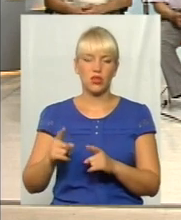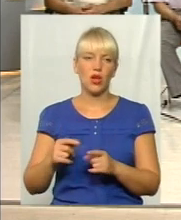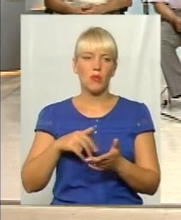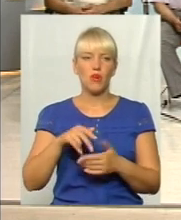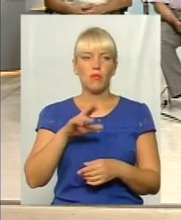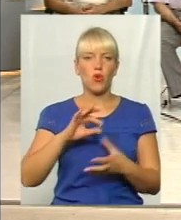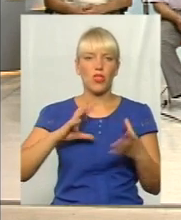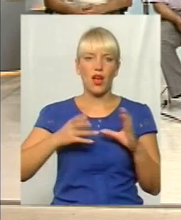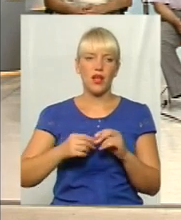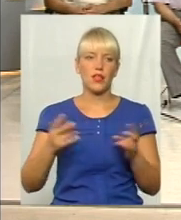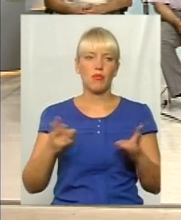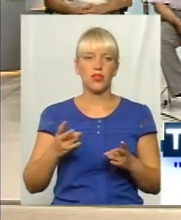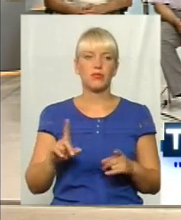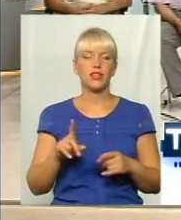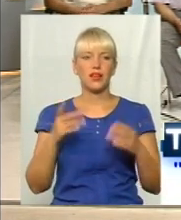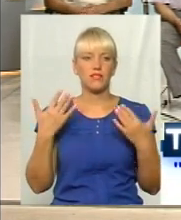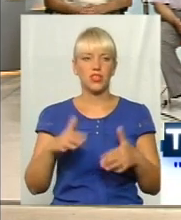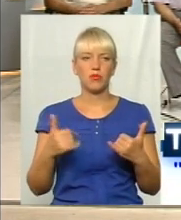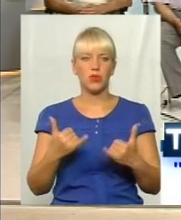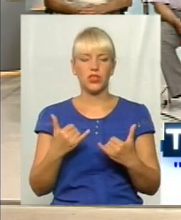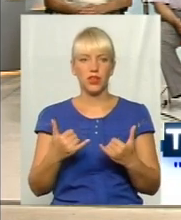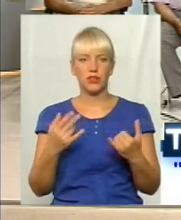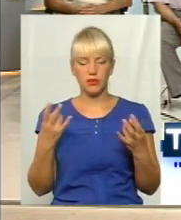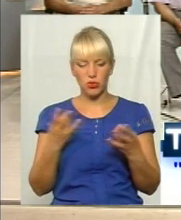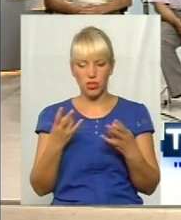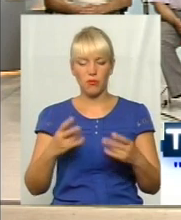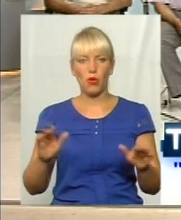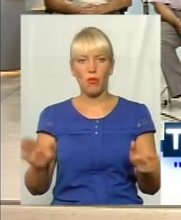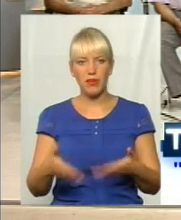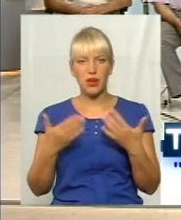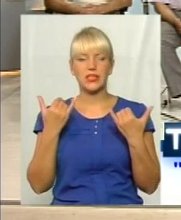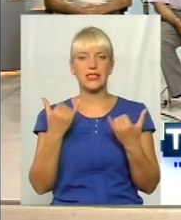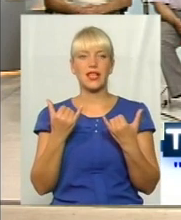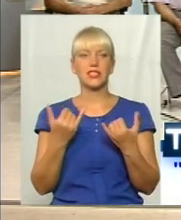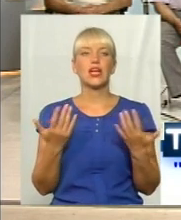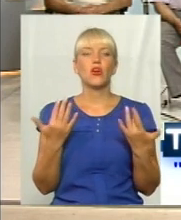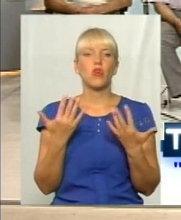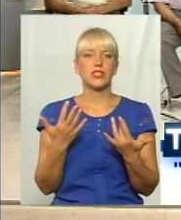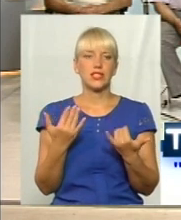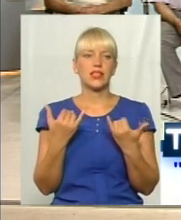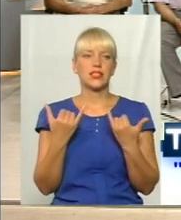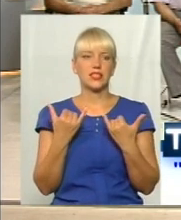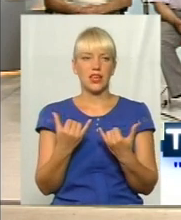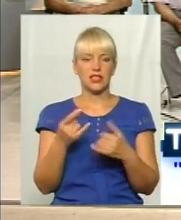по нагальним потребам, які вже потрібно питання піднімати зараз. Оскільки навіть